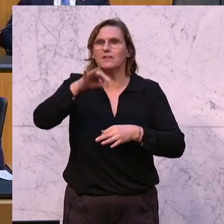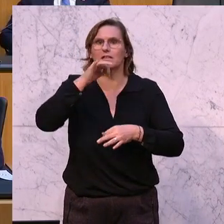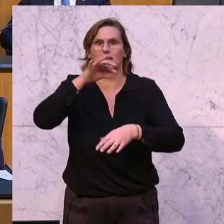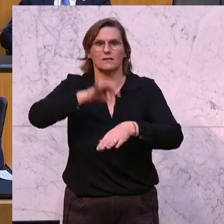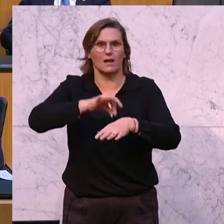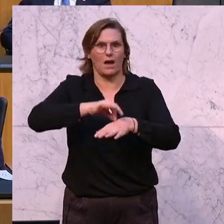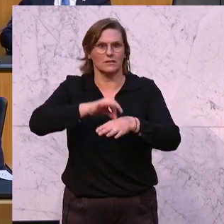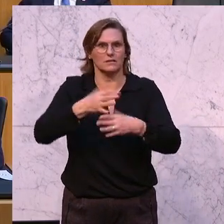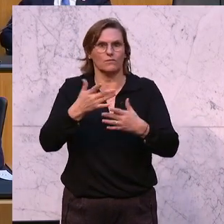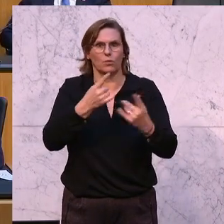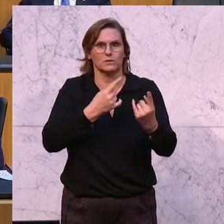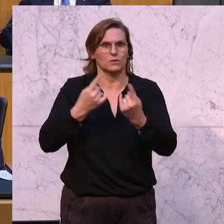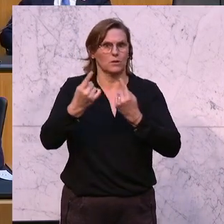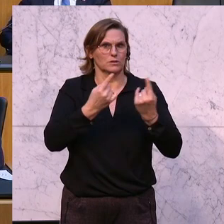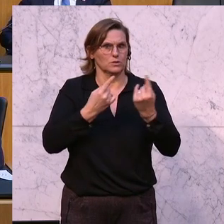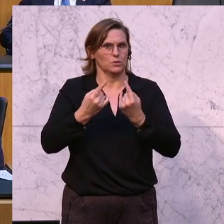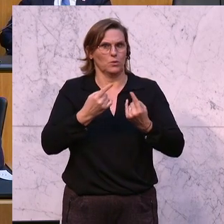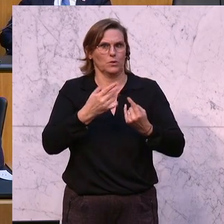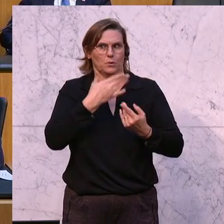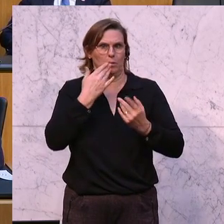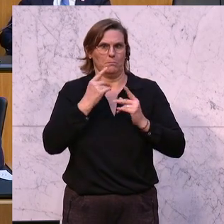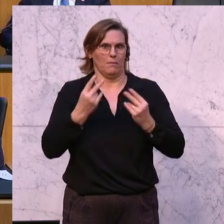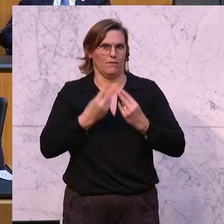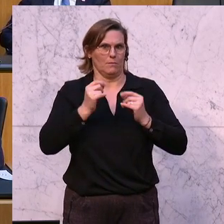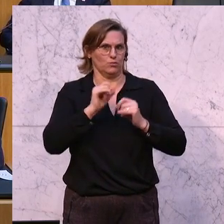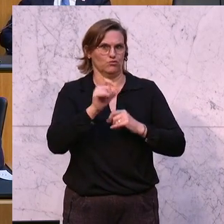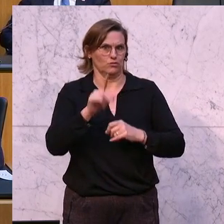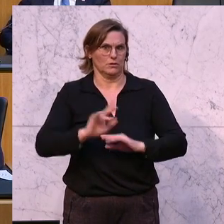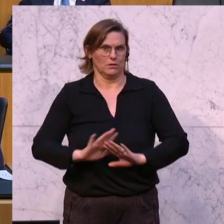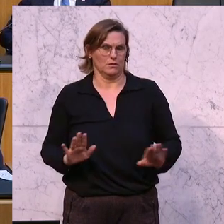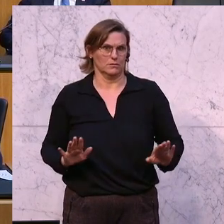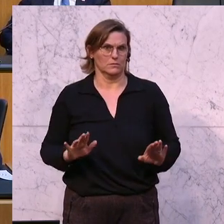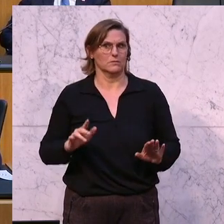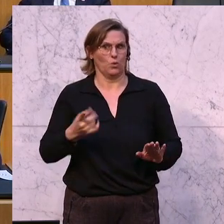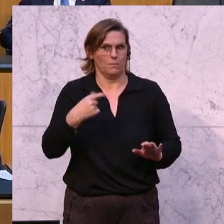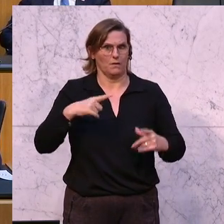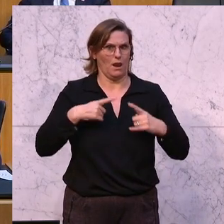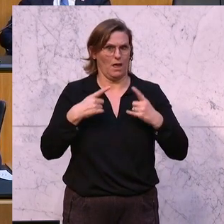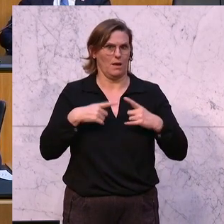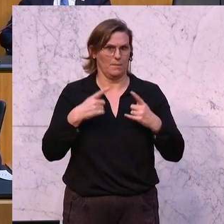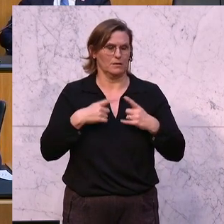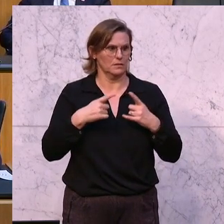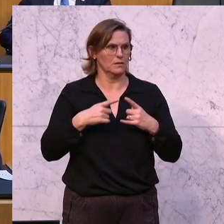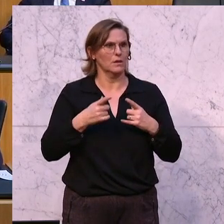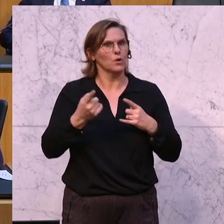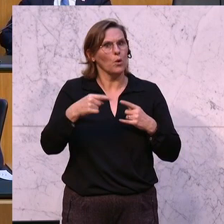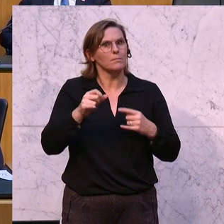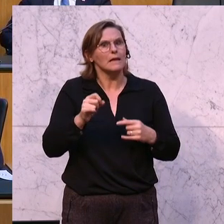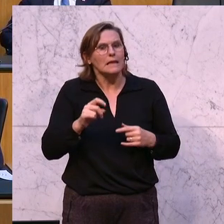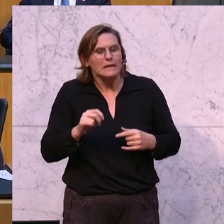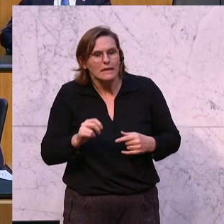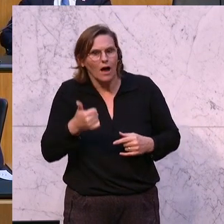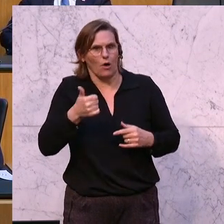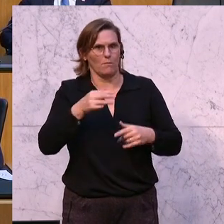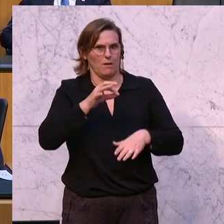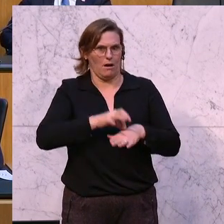die sich in dieser Situation noch um einen Kassenantrag bewerben wollen. Das werden Sie erleben. Es wird kaum ein Arzt mehr